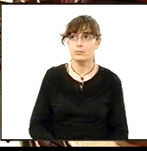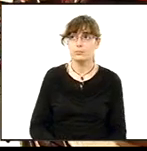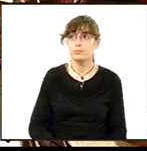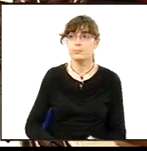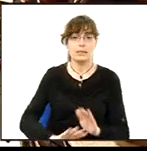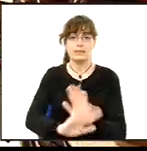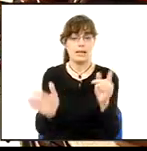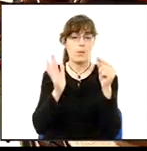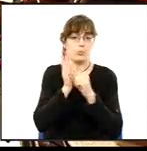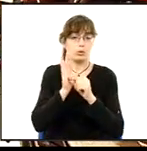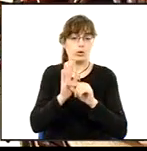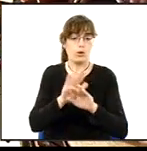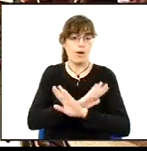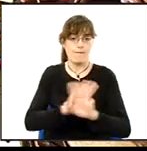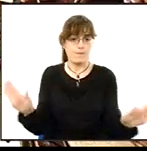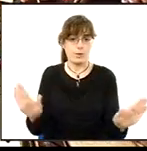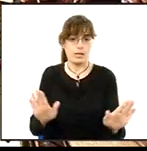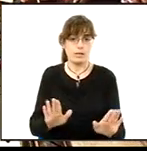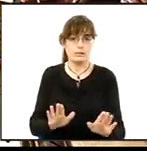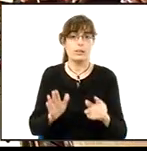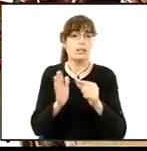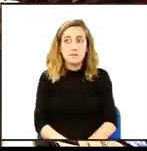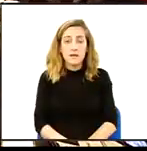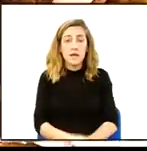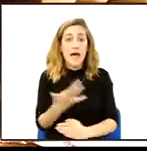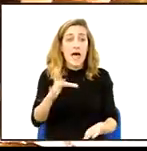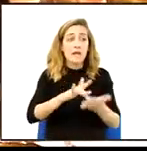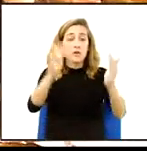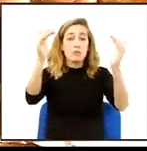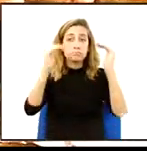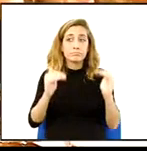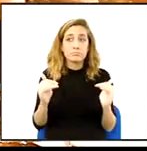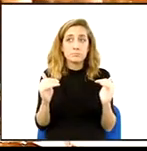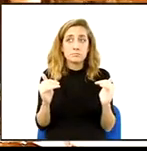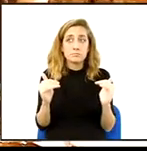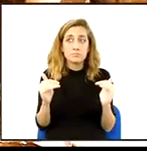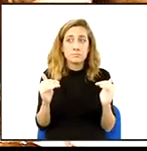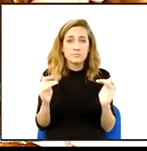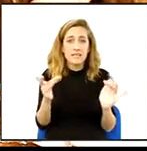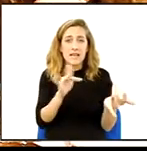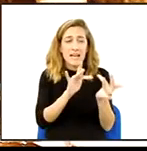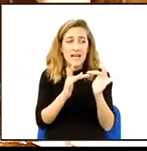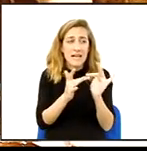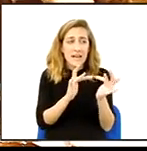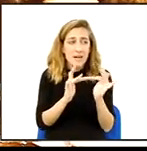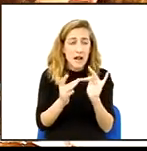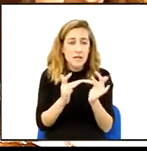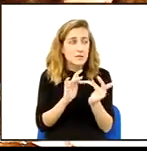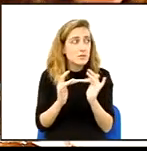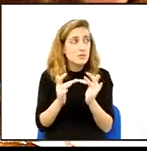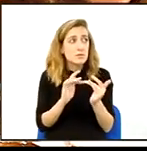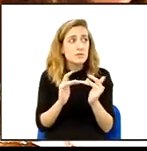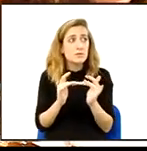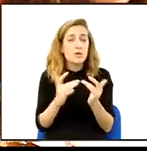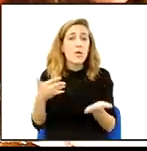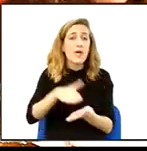Deixem aquest punt, ja? No, ja estem fent la d'allò. Passem a l'altre punt. Passem a relació, ja hem vist la relació dels decrets del